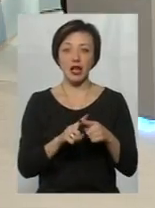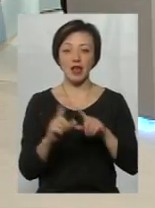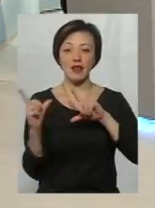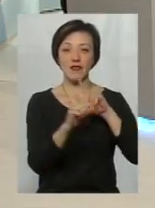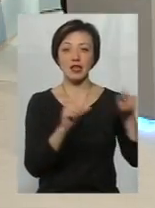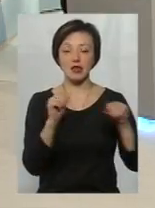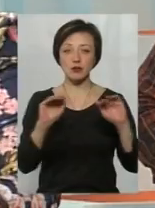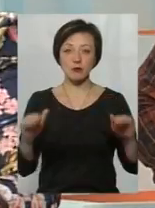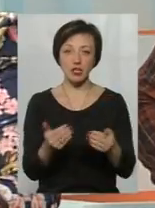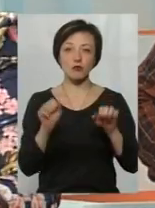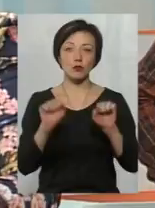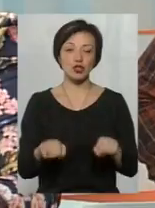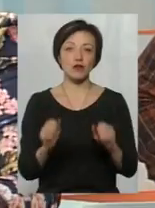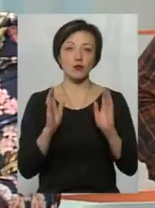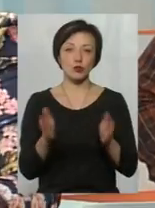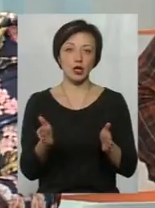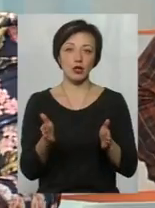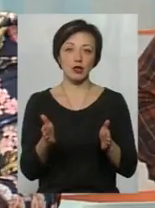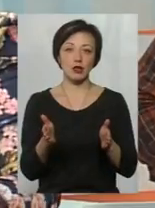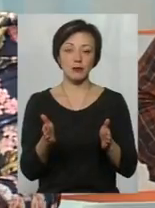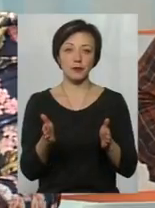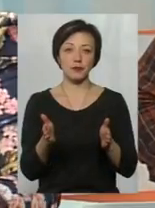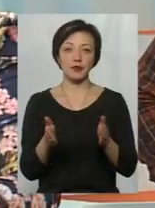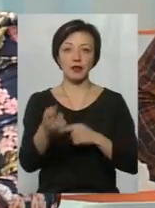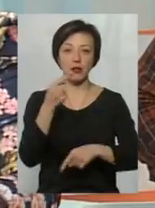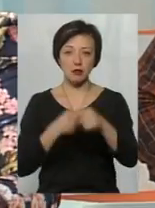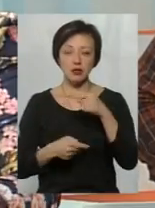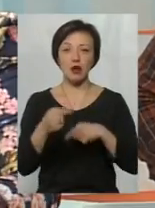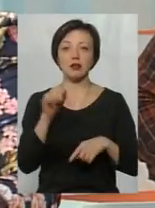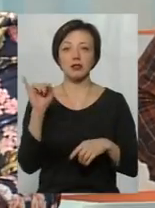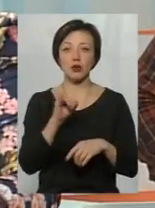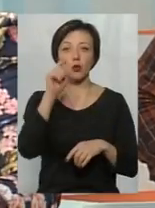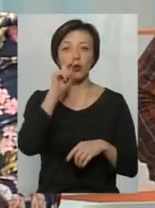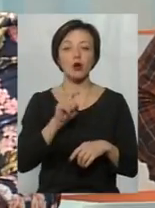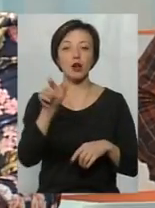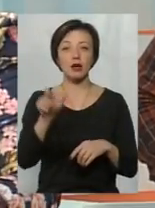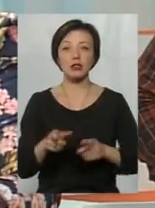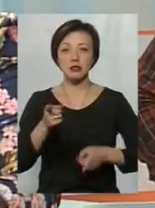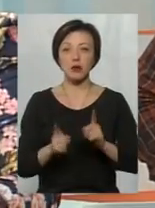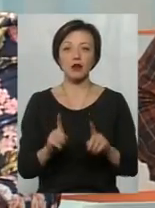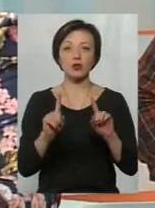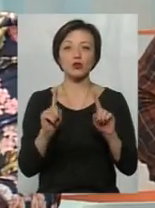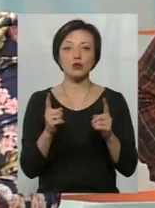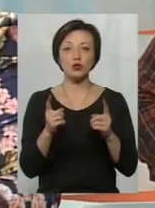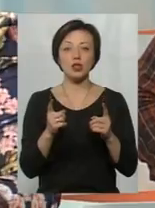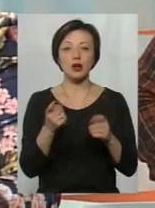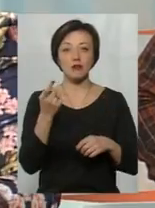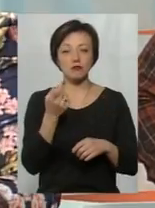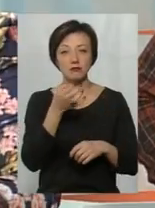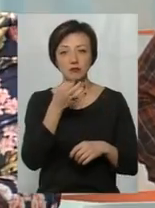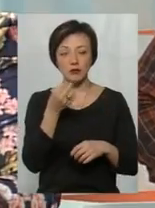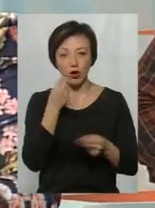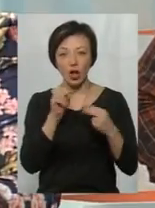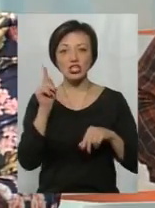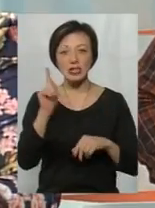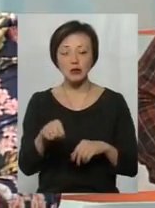зменшений, і, можливо, буде розворот назад. І Україна, насправді, дуже виграє тим, що зараз йде